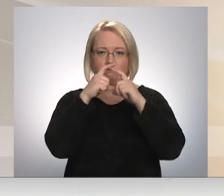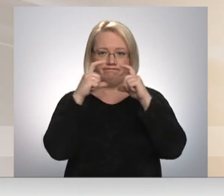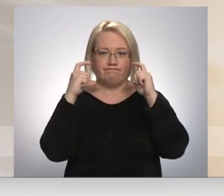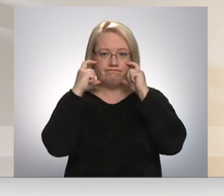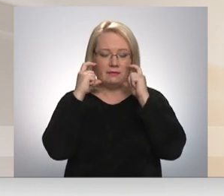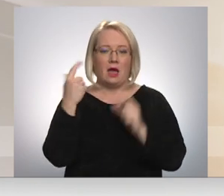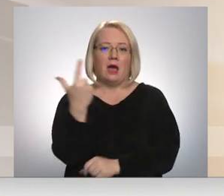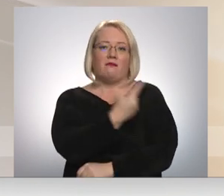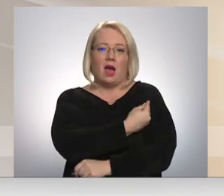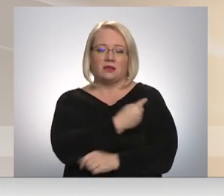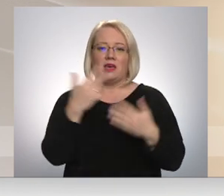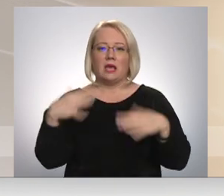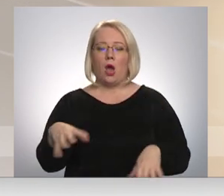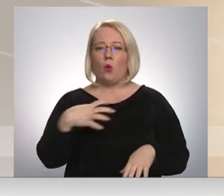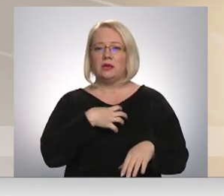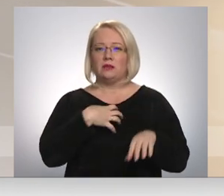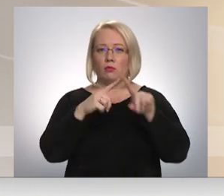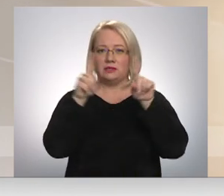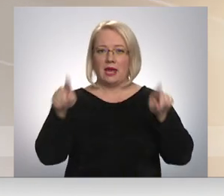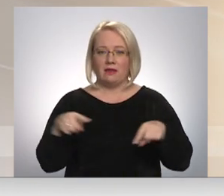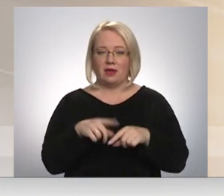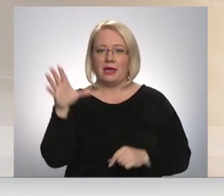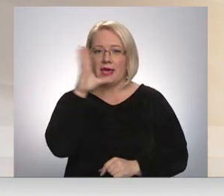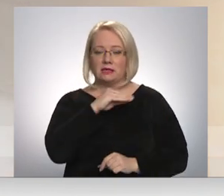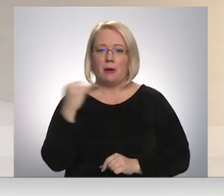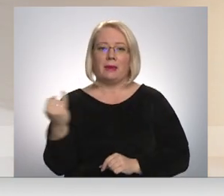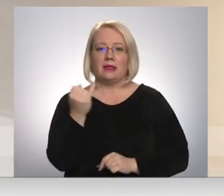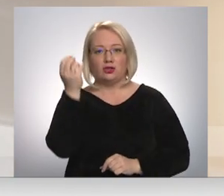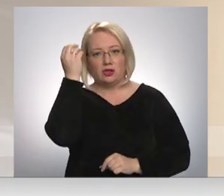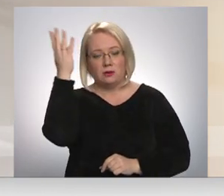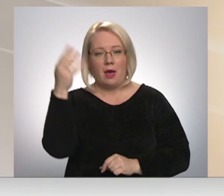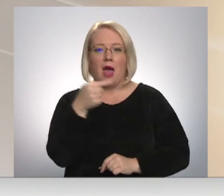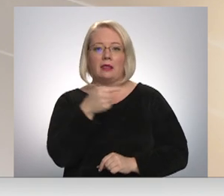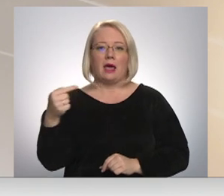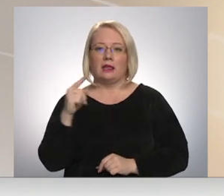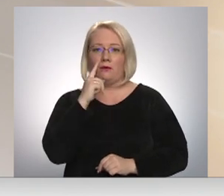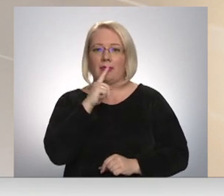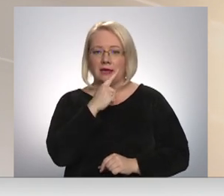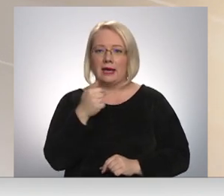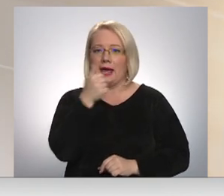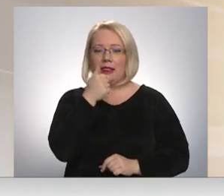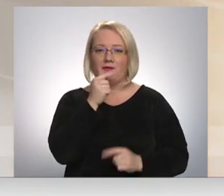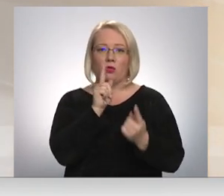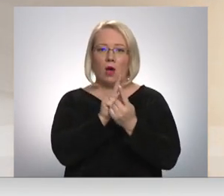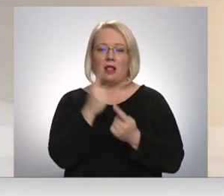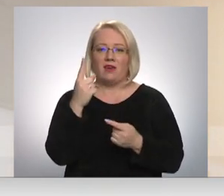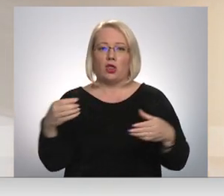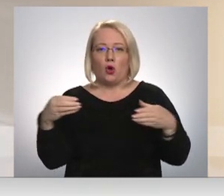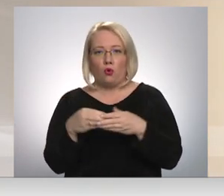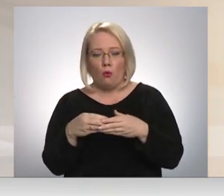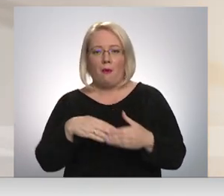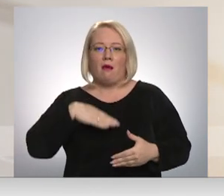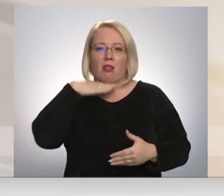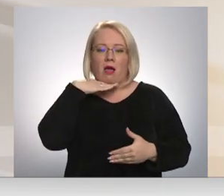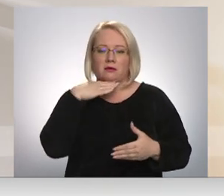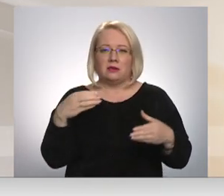Ar vakcinācijas vai pārslimošanas certifikātu iespējama interešu izglītība. Ar negatīvu teistu, individuāli, vienas grupas, klases vai kursa